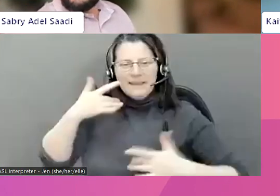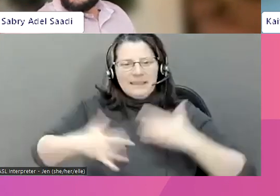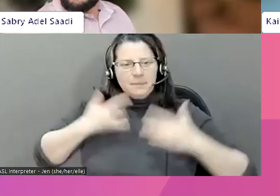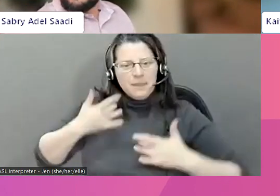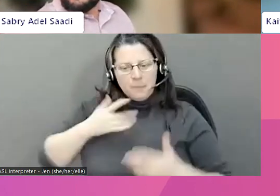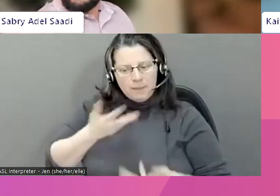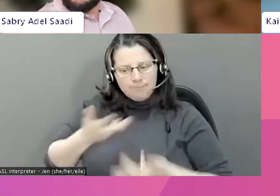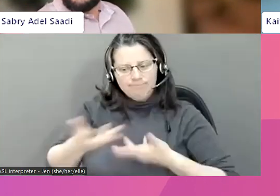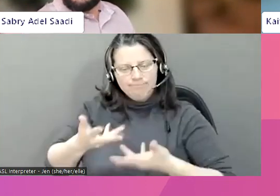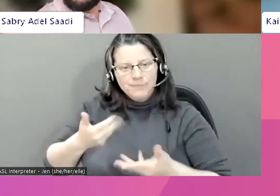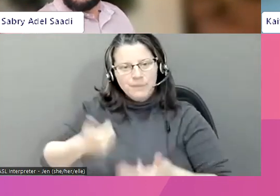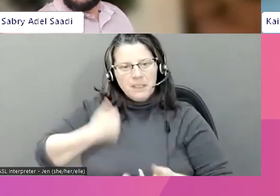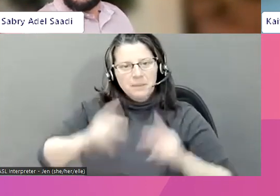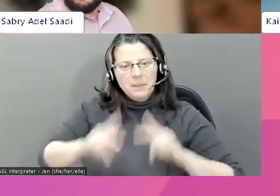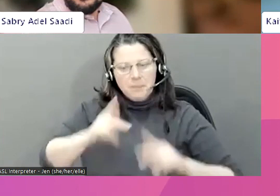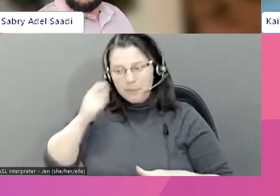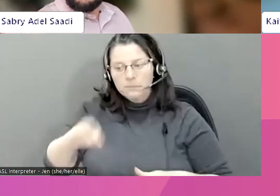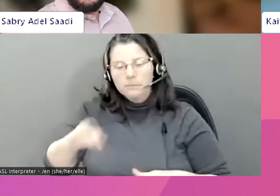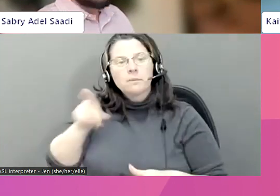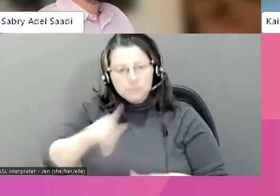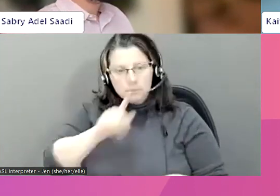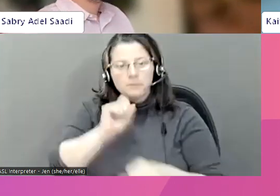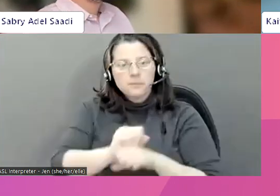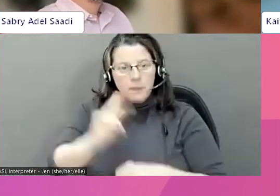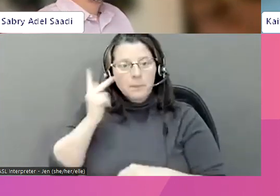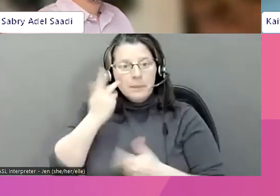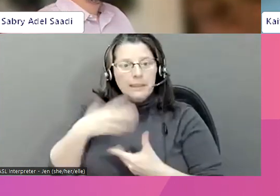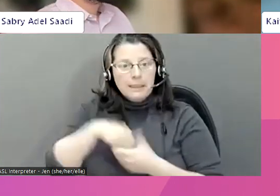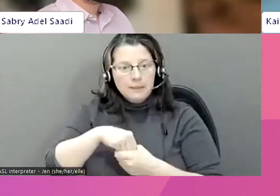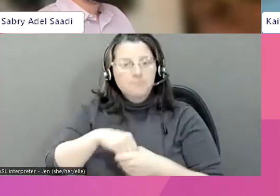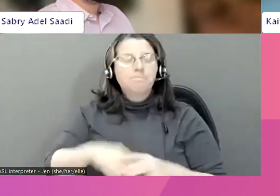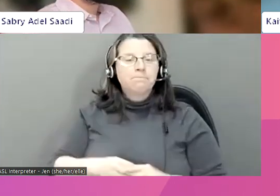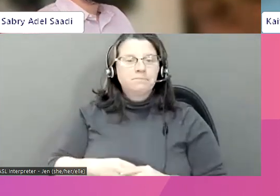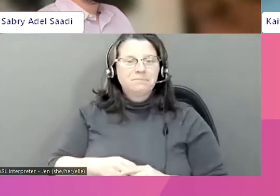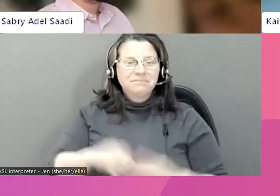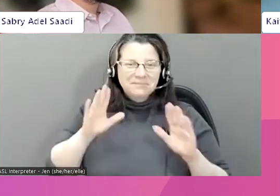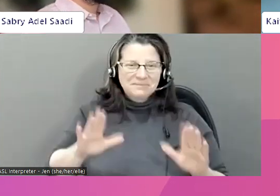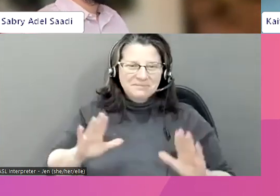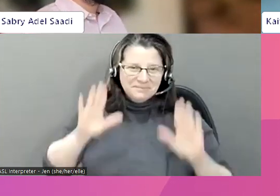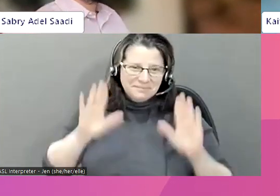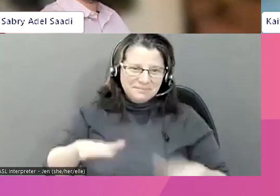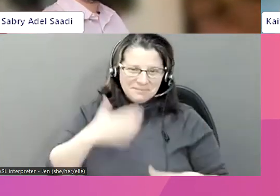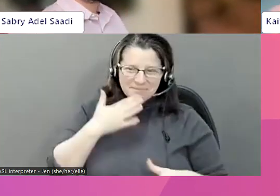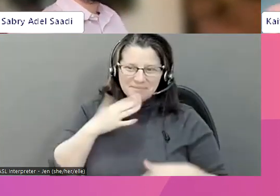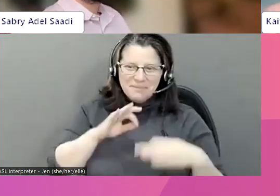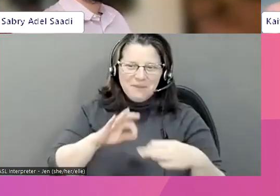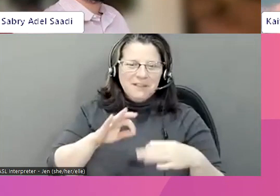je suis emballée lorsque je parle aux jeunes, car ils sont très actifs et engagés du point de vue politique.